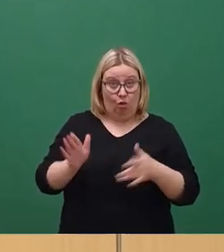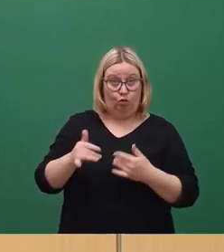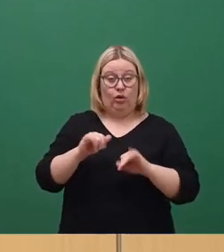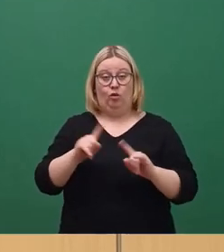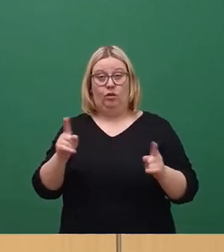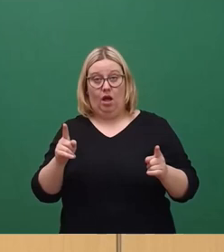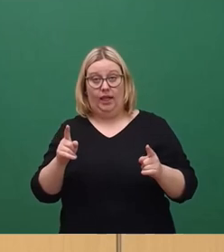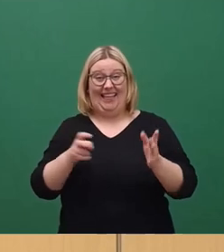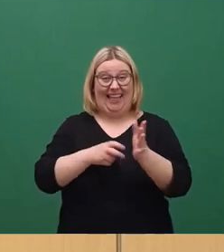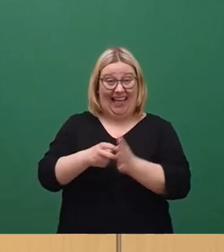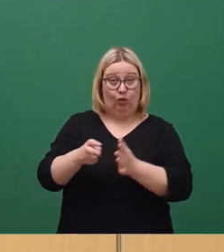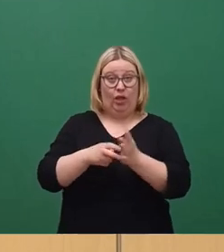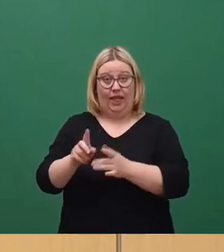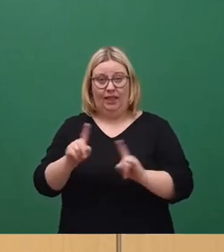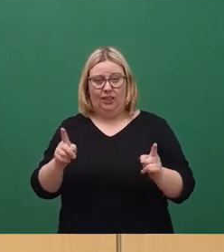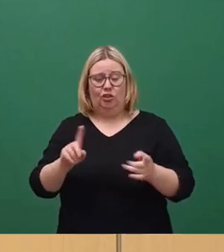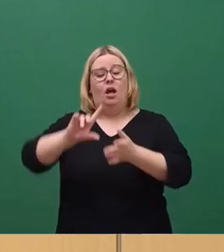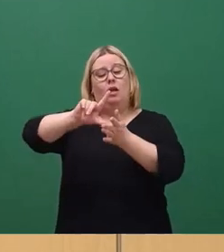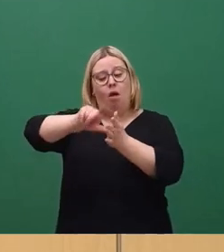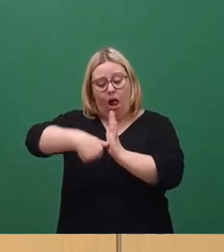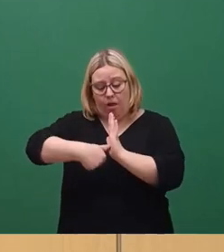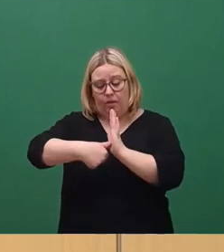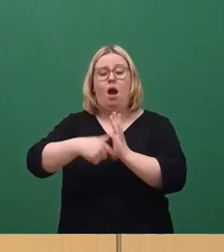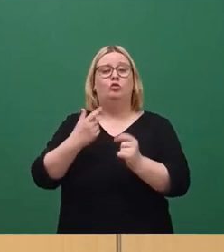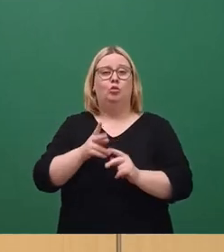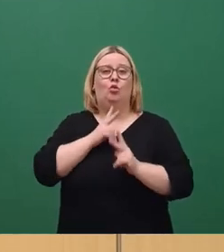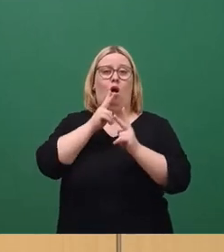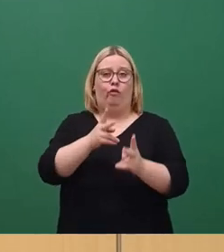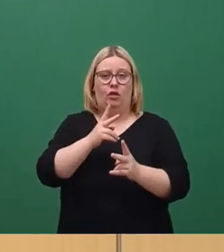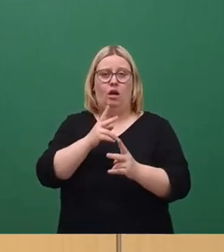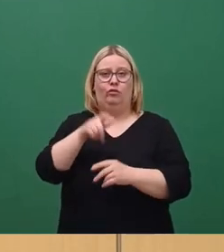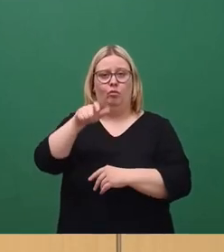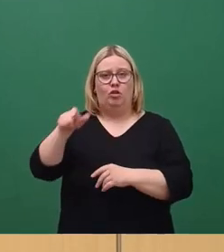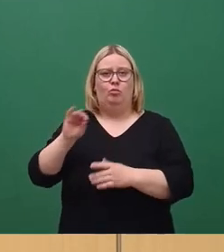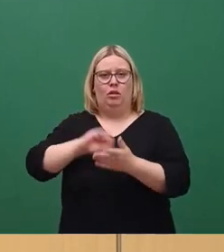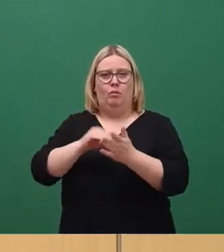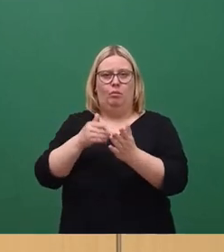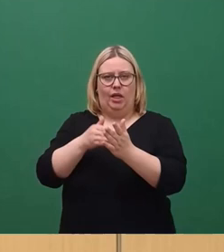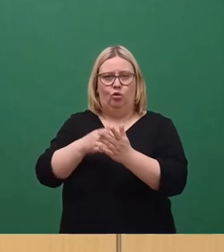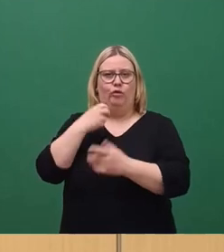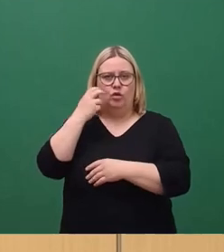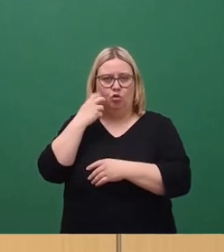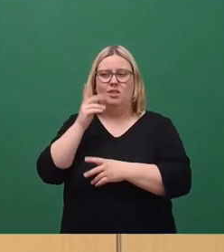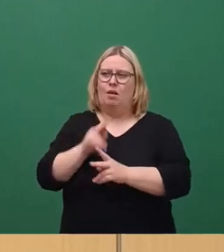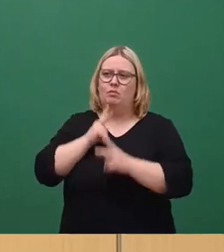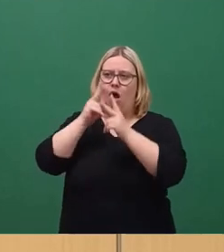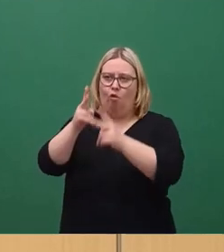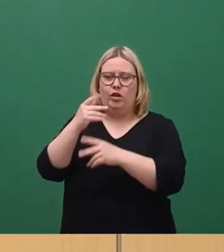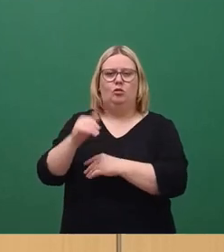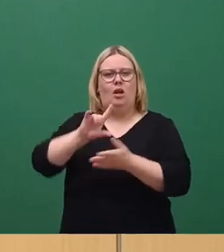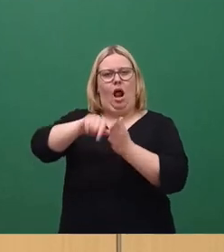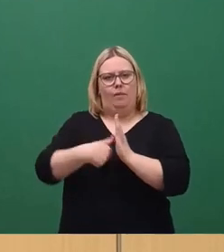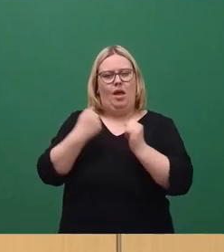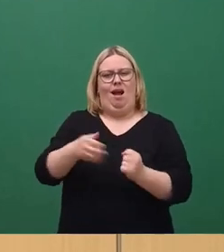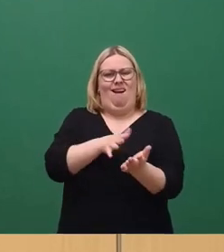Geht das so? Nach einem halben Jahr ist die Beauftragte für Menschen mit Behinderung und Seniorinnen beauftragt, gemeinsam mit der